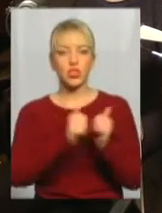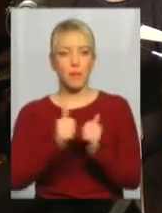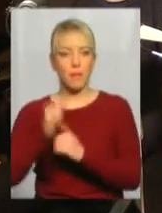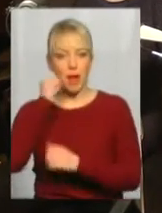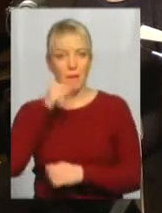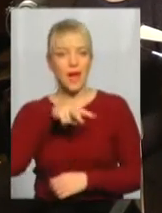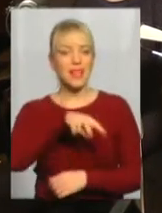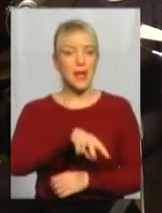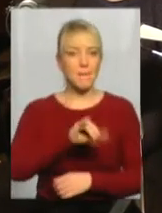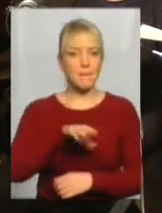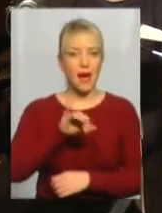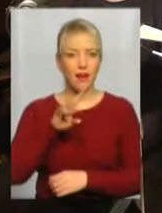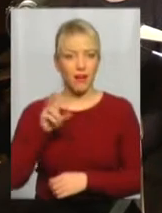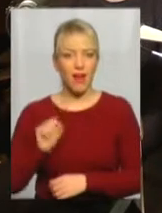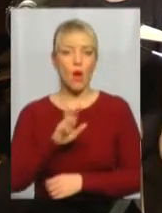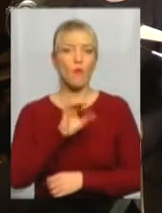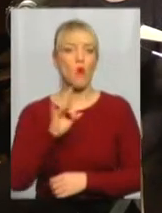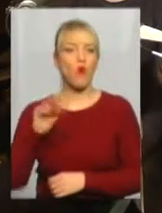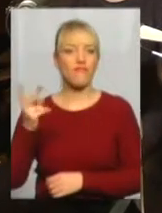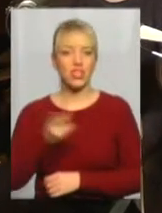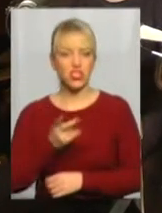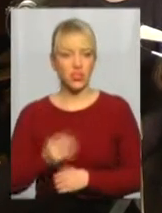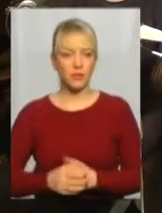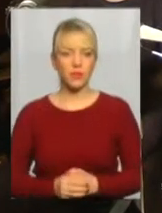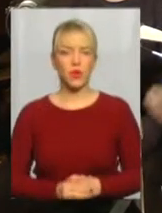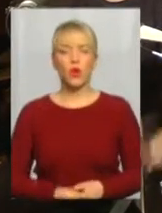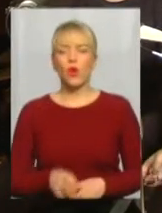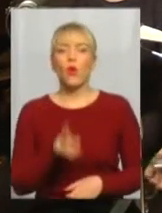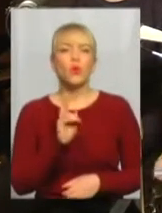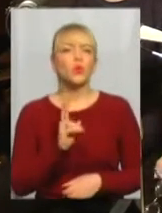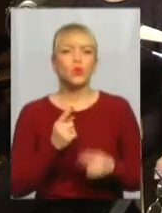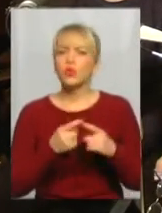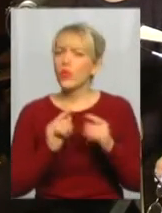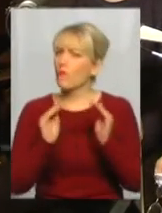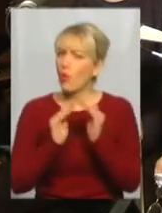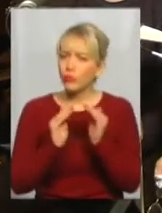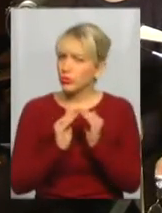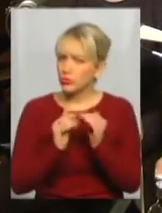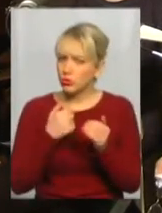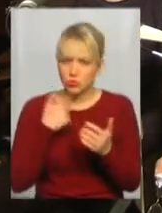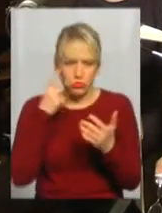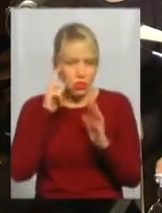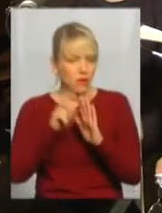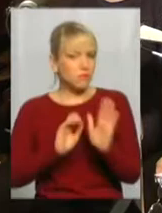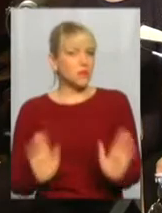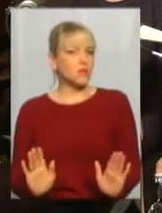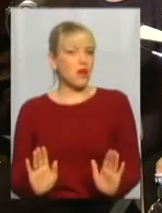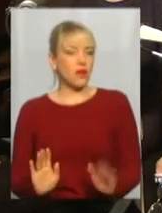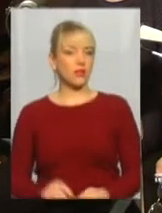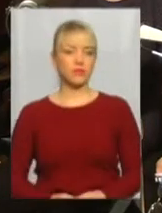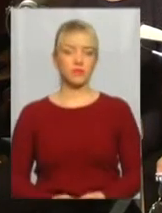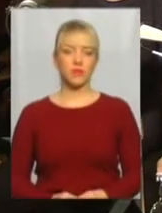Баба Лемарка і баба Боровичка. Хто це у водисті? Щось я не пізнаю.